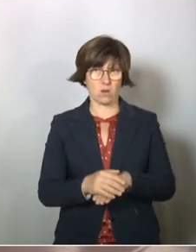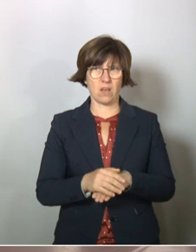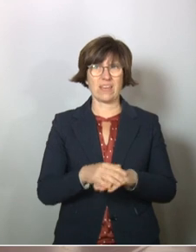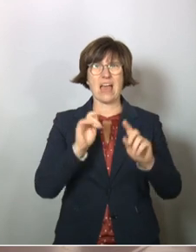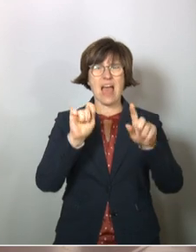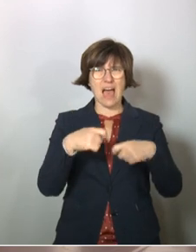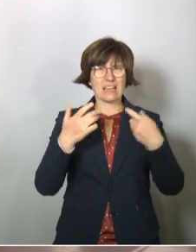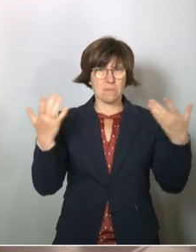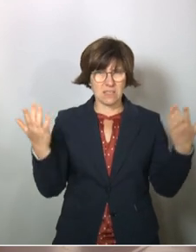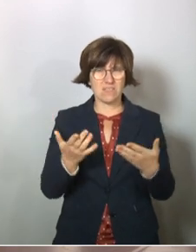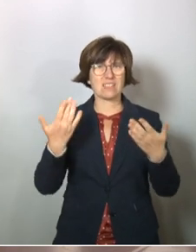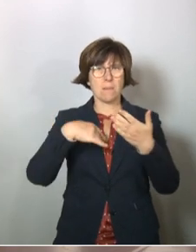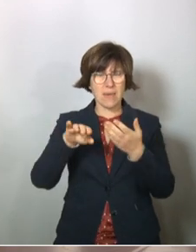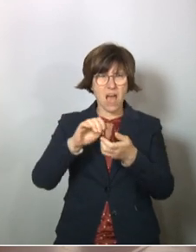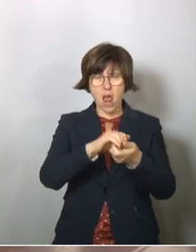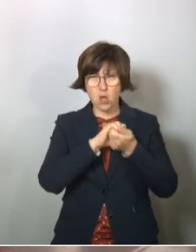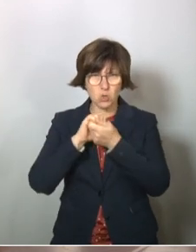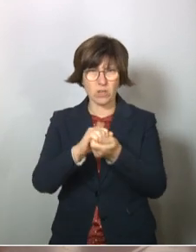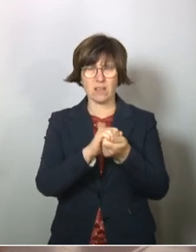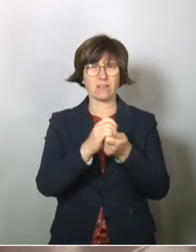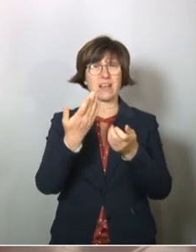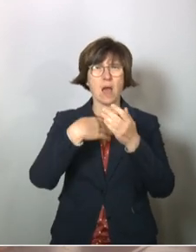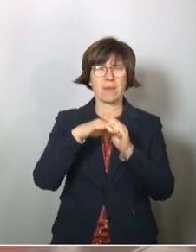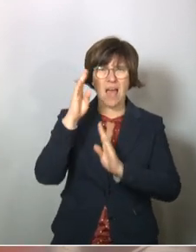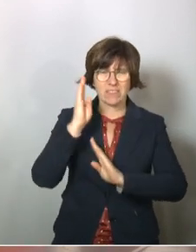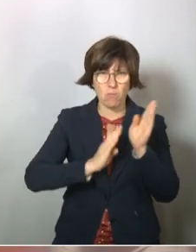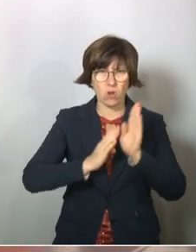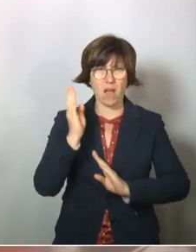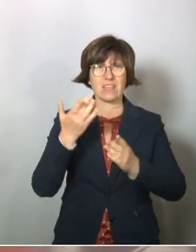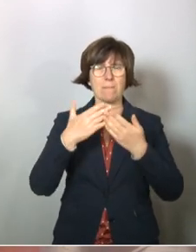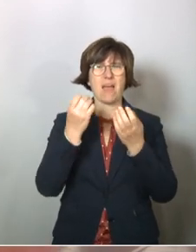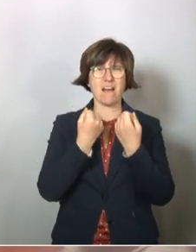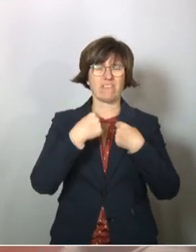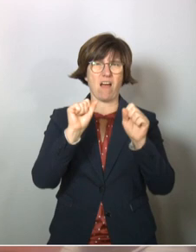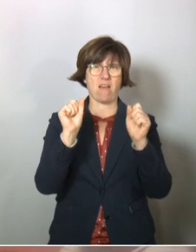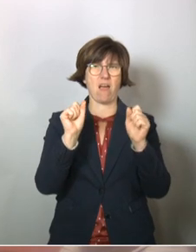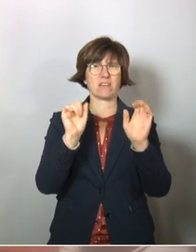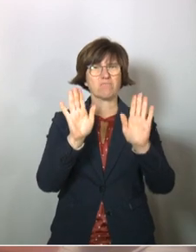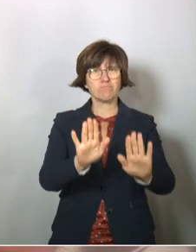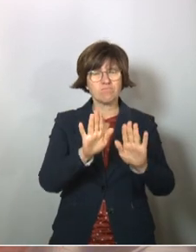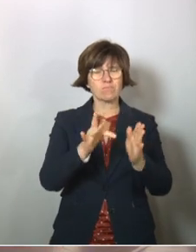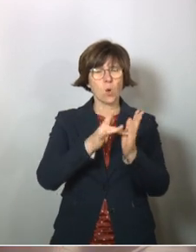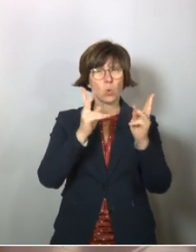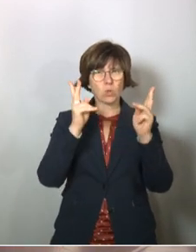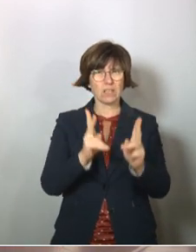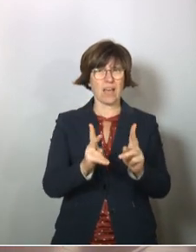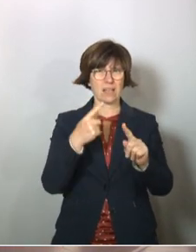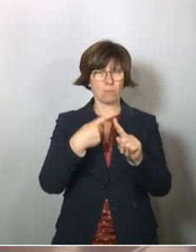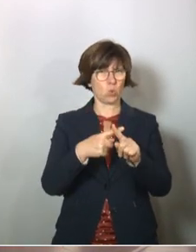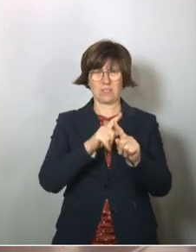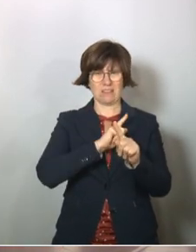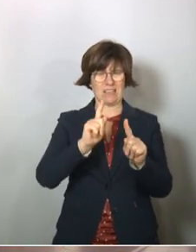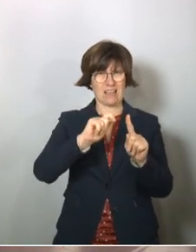Schlussfolgerung ist, mehr Solidarität, mehr Demokratie, mehr Freiheit, die Bewahrung der Grundrechte und nicht die